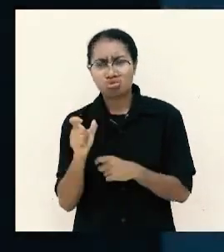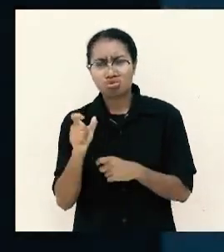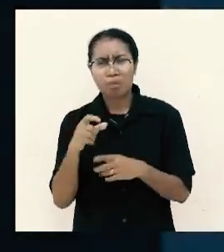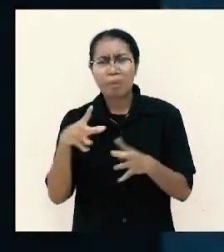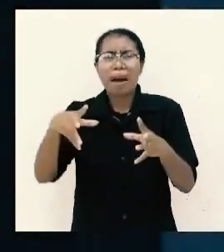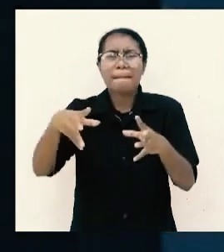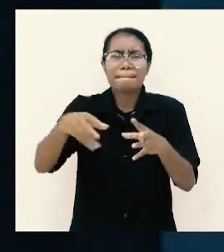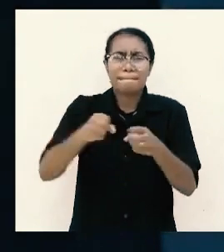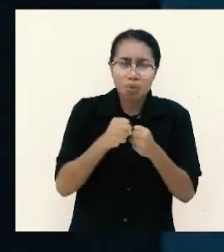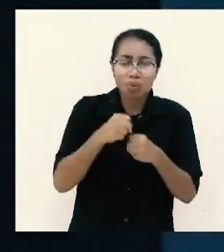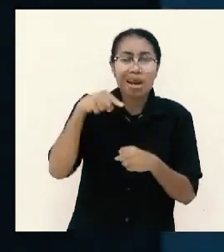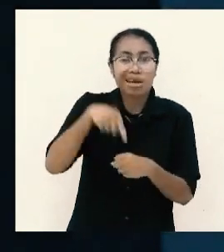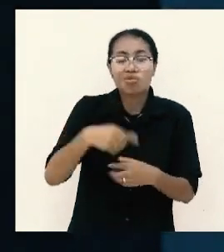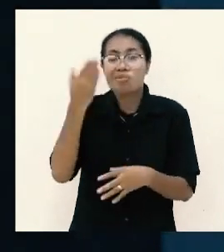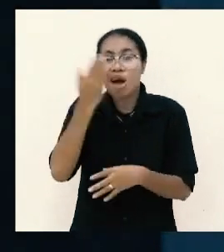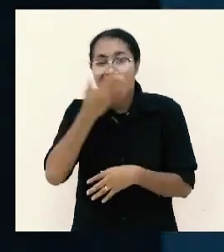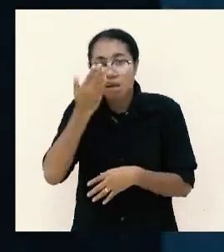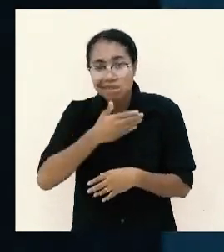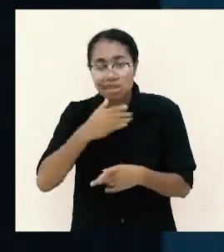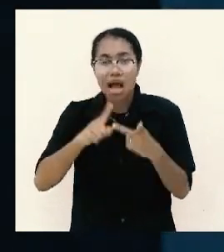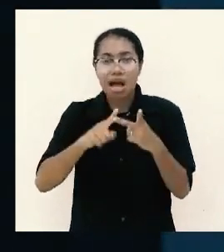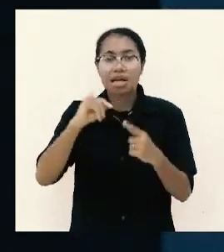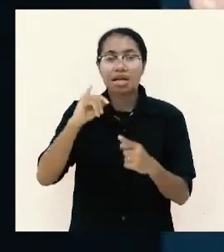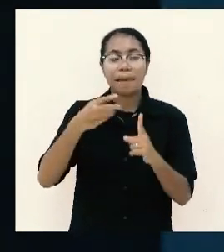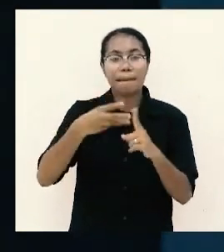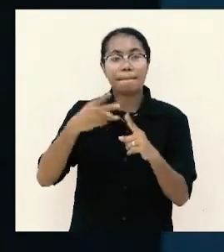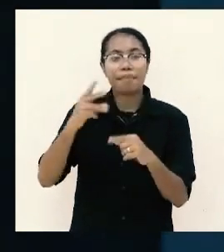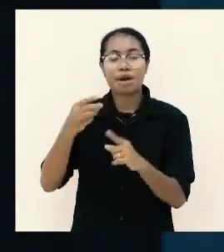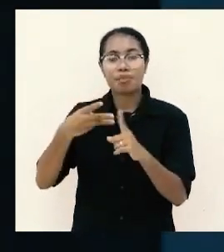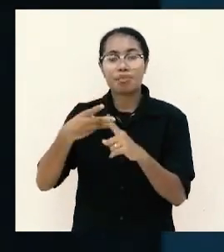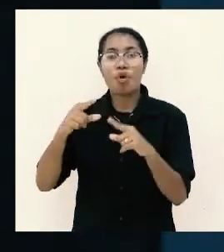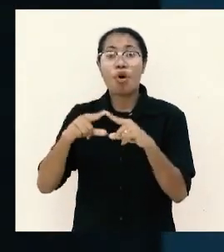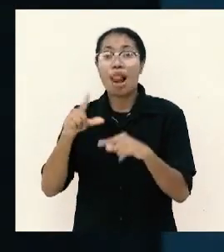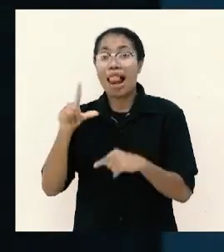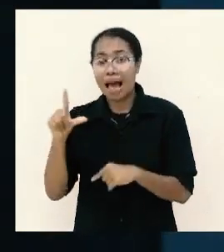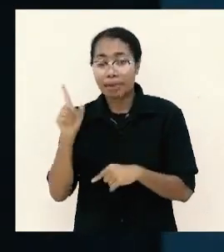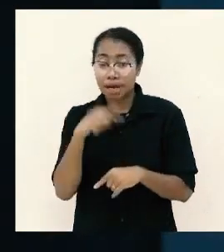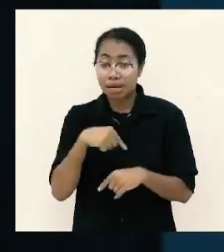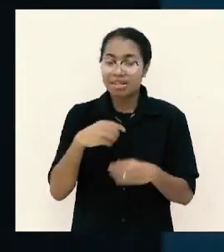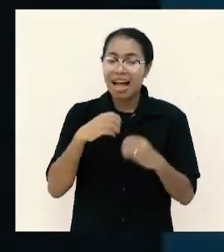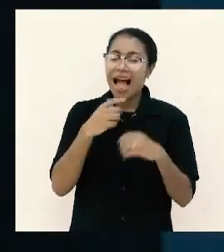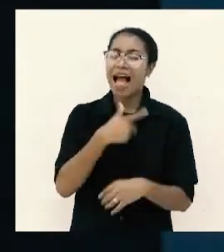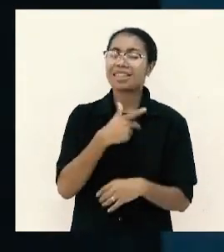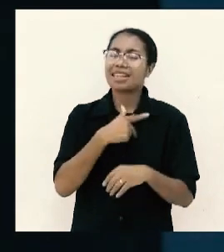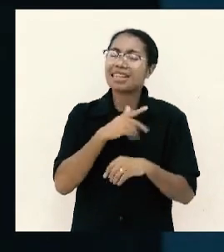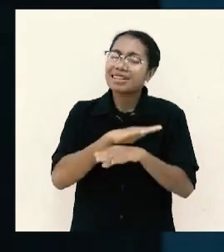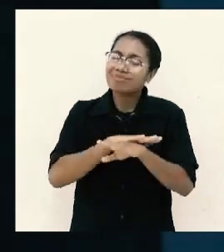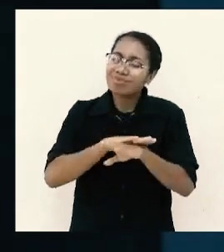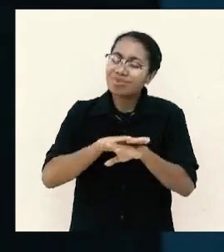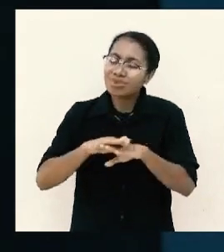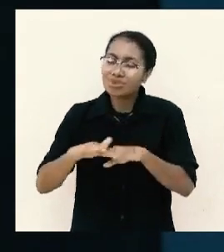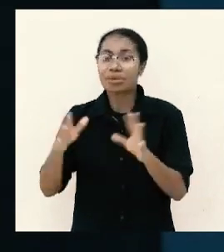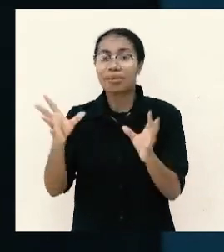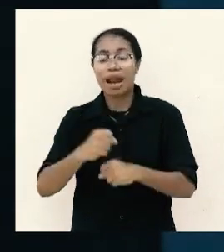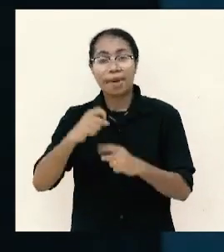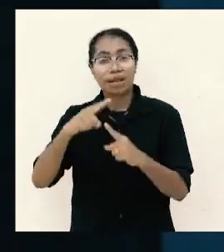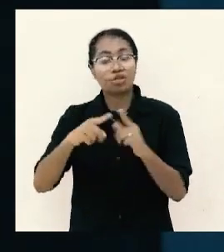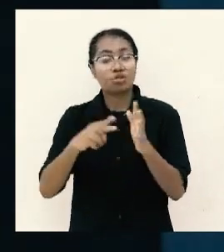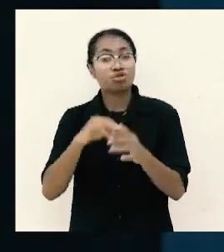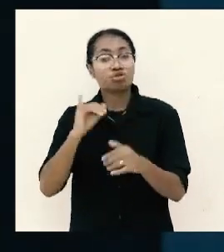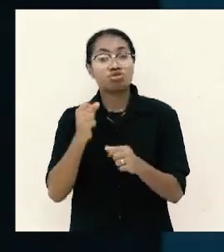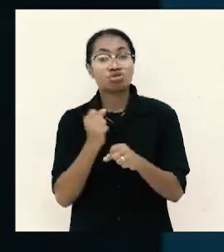hiperbola maksudnya paulus ini saking lembut hatinya begitu dia dapat tunjangan dari orang lain dia